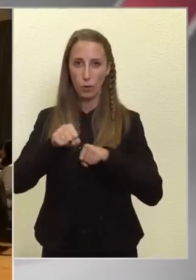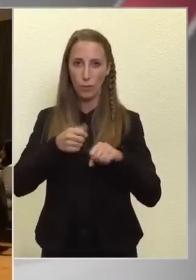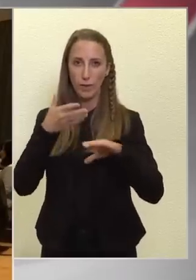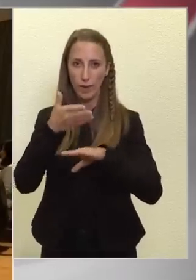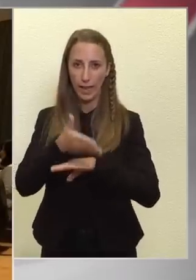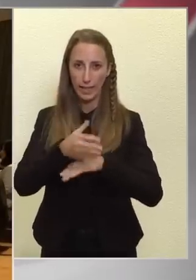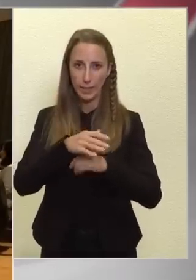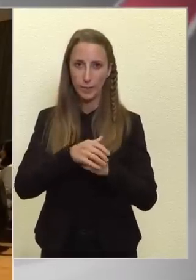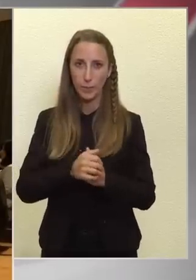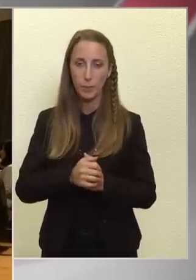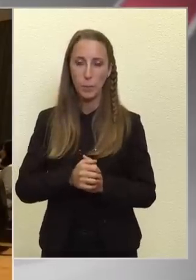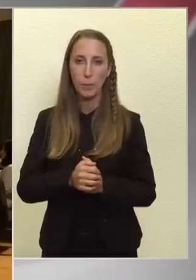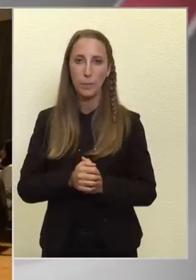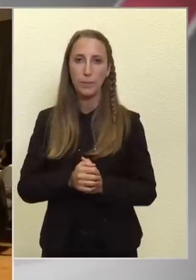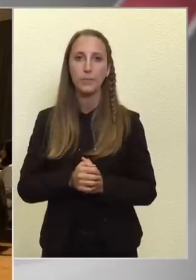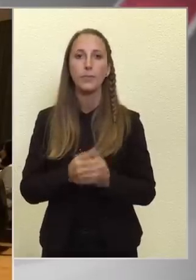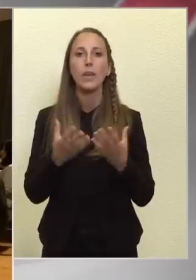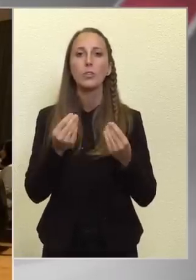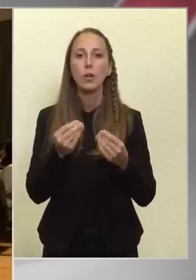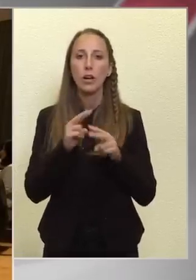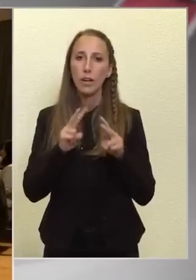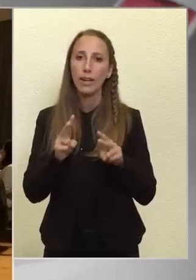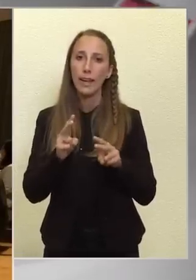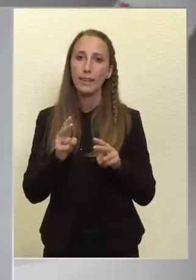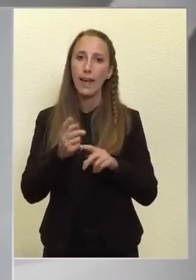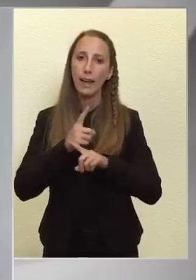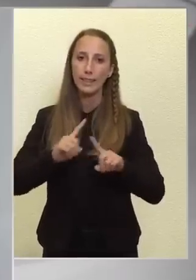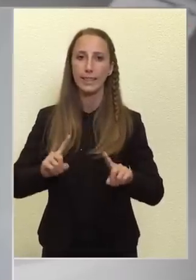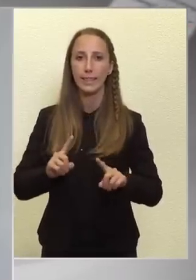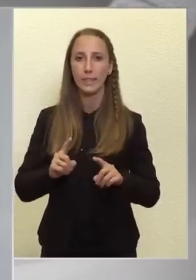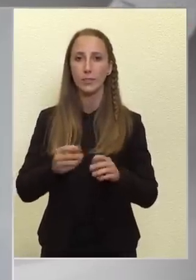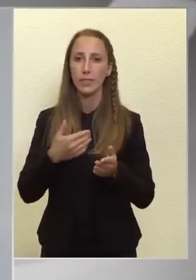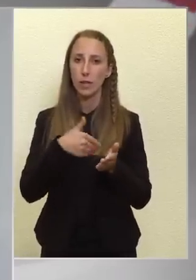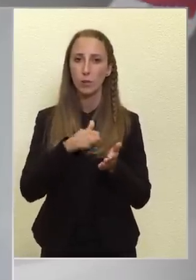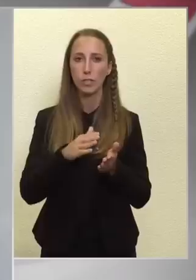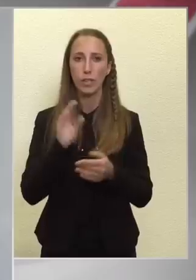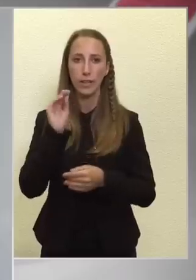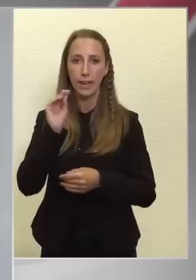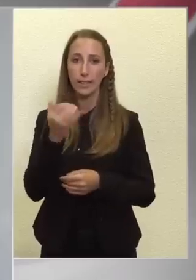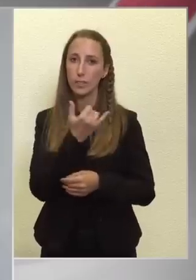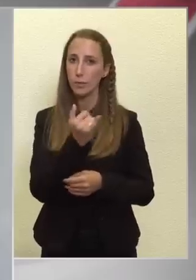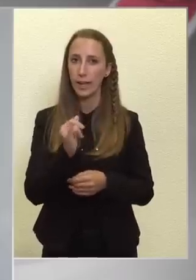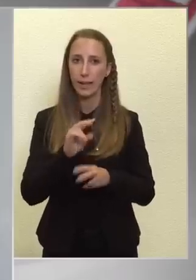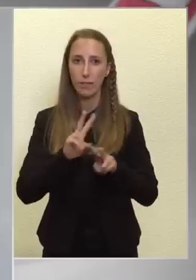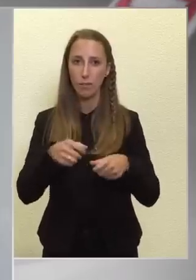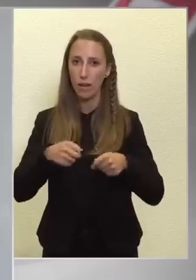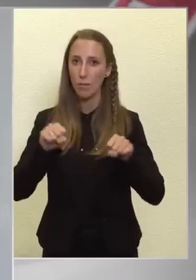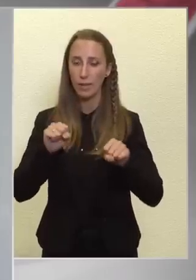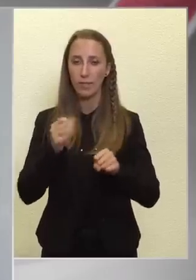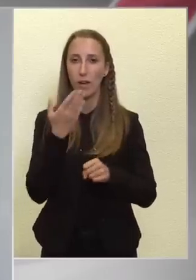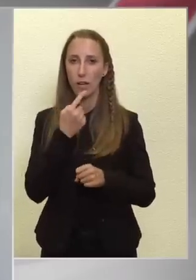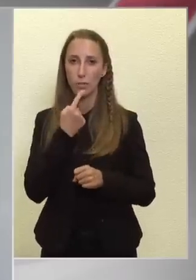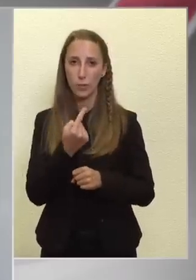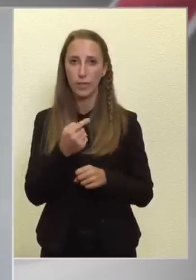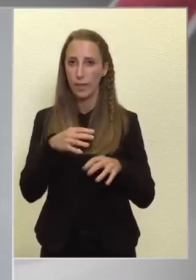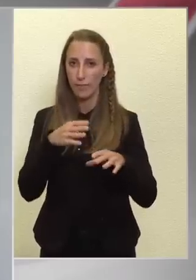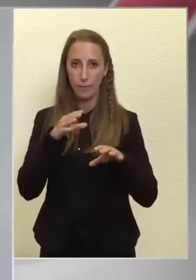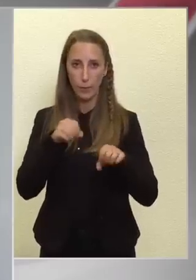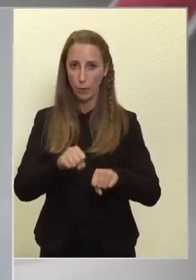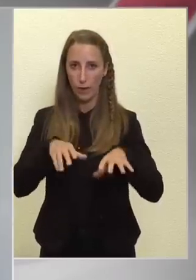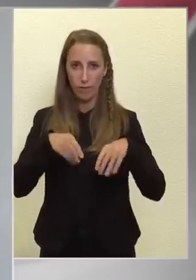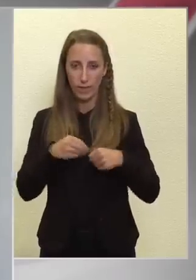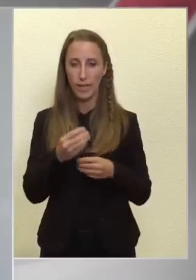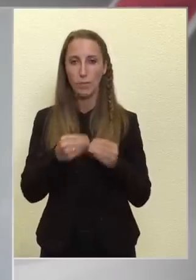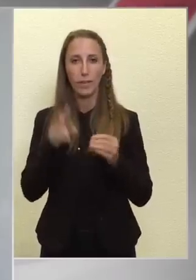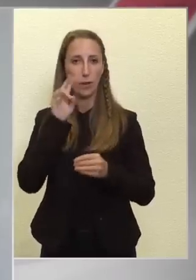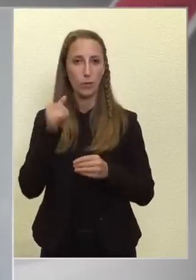felé. Sokaknak kéne elítélni és visszautasni ezt a jelentést, de mindenki fel van mentve, hogyha azt mondja, hogy nem vette komolyan, mert akkor is